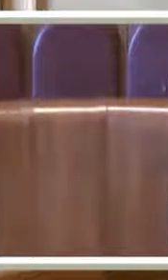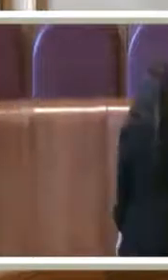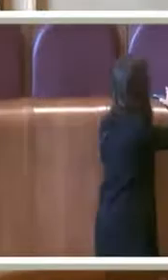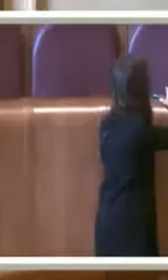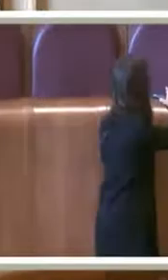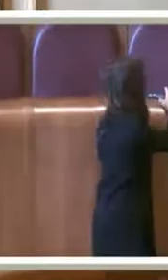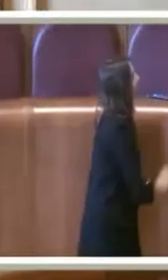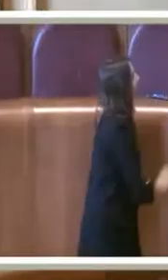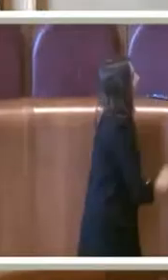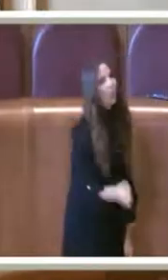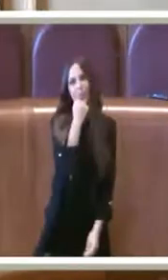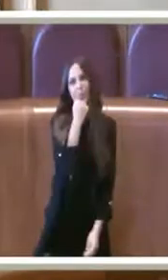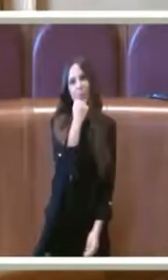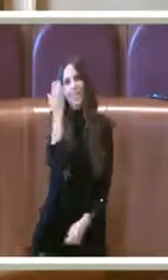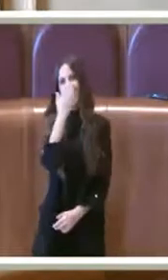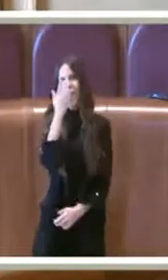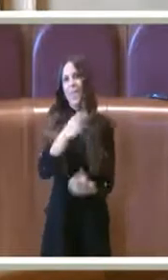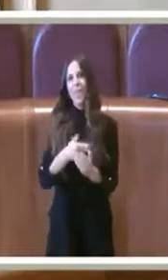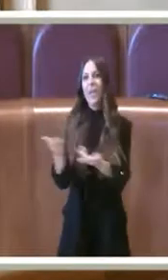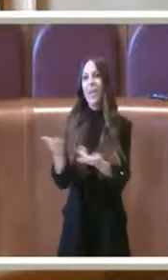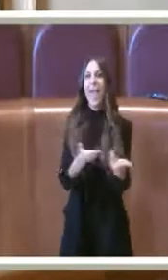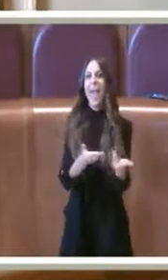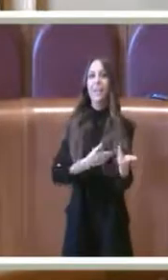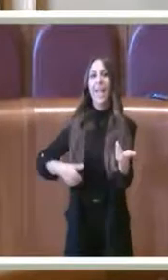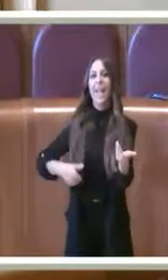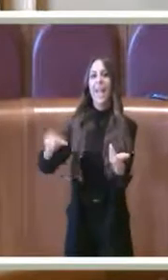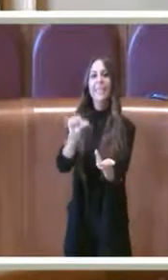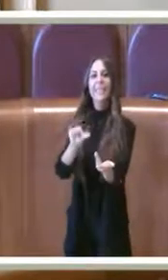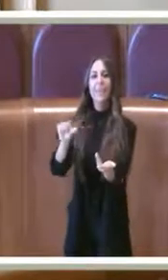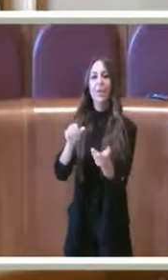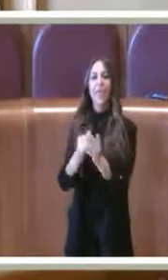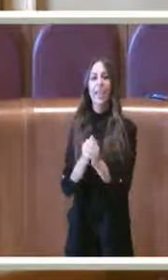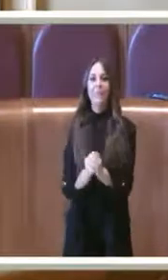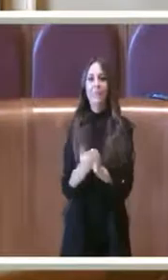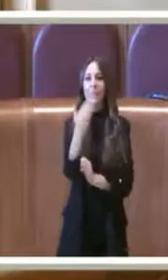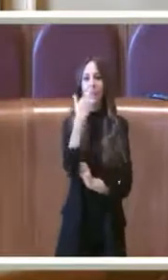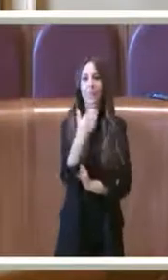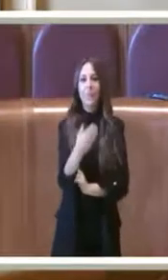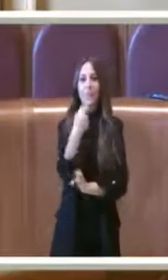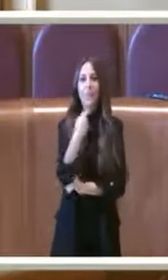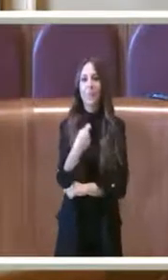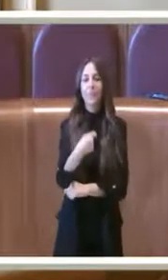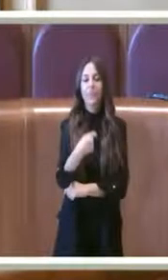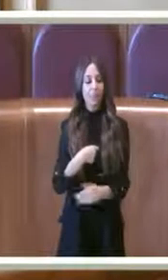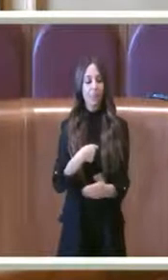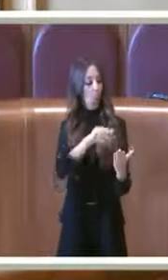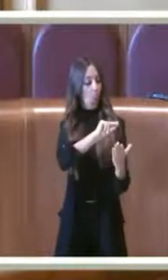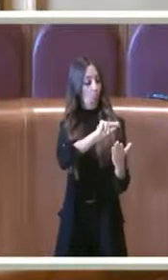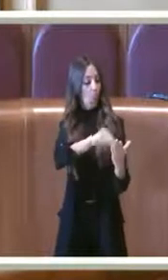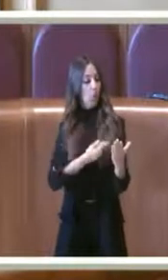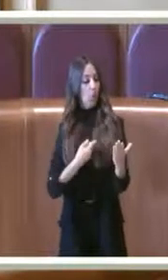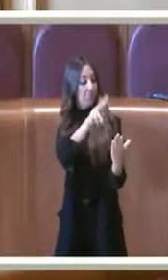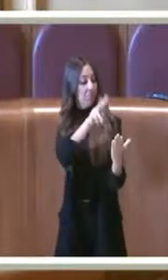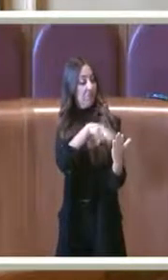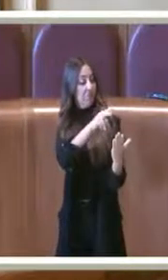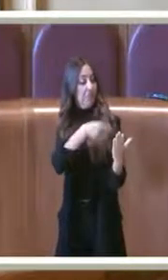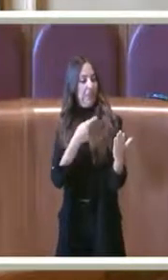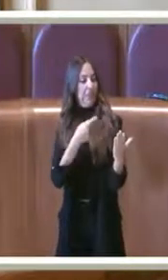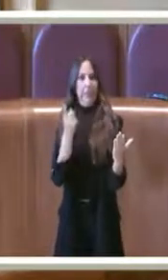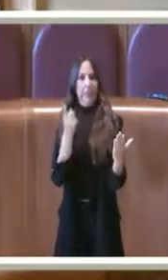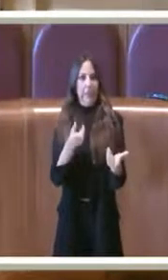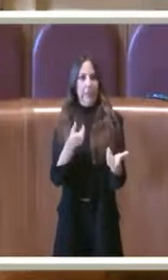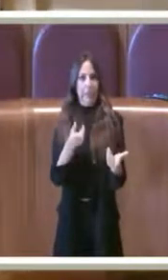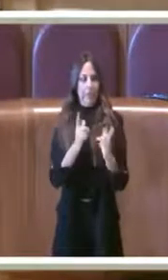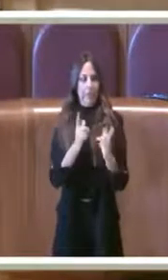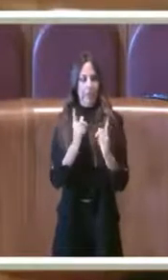Prego, consigliere Simonelli. Grazie Presidente. Leggendo questa mozione io devo dire che sono rimasto perplesso perché